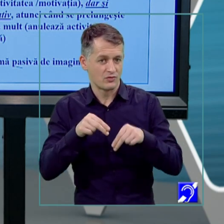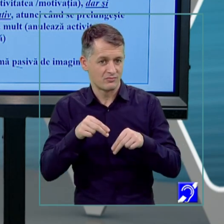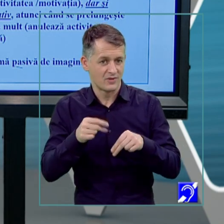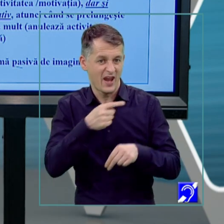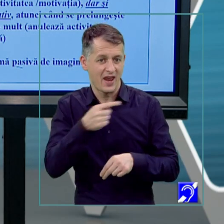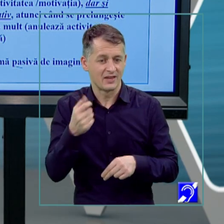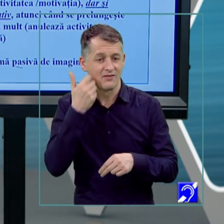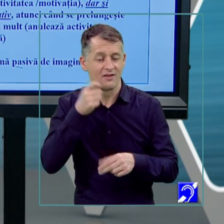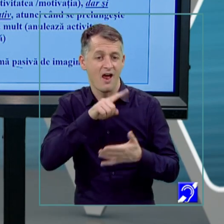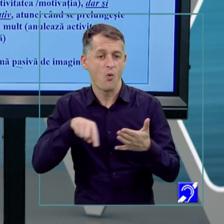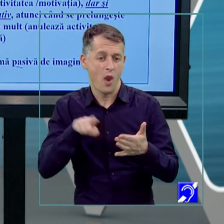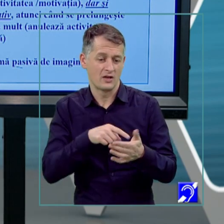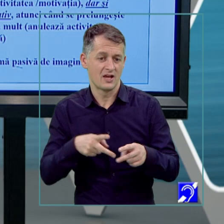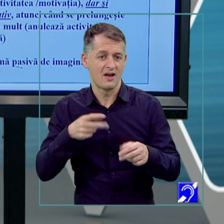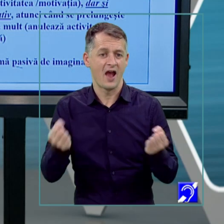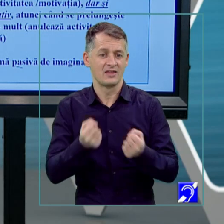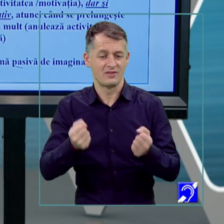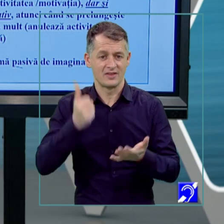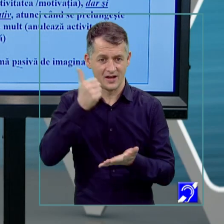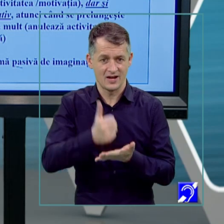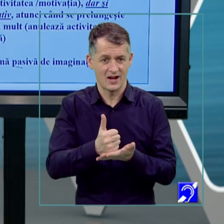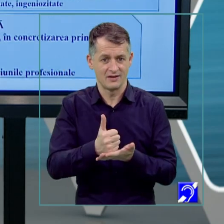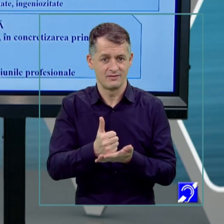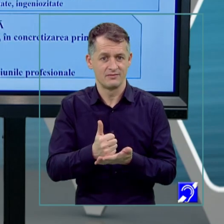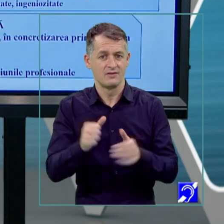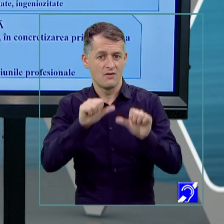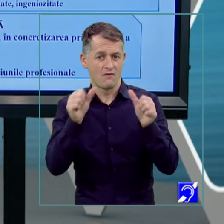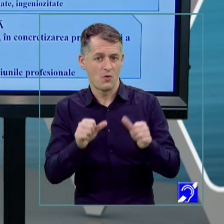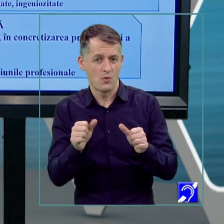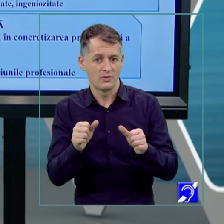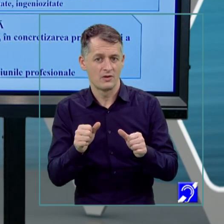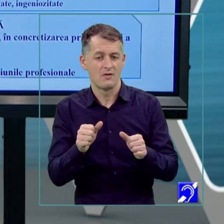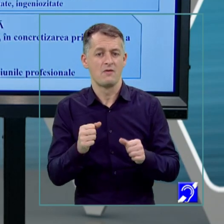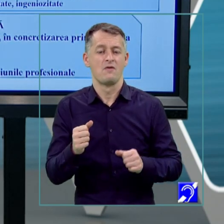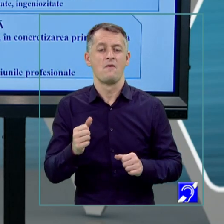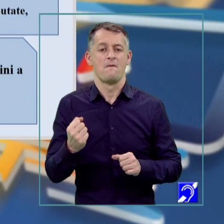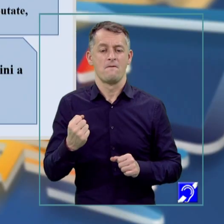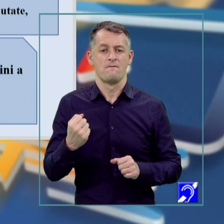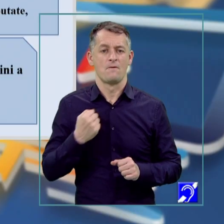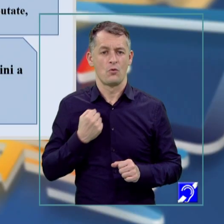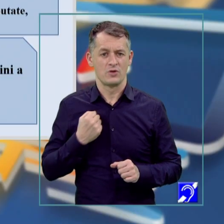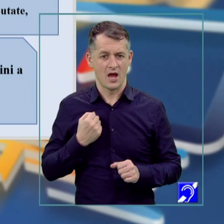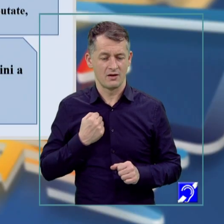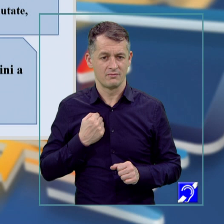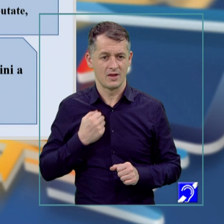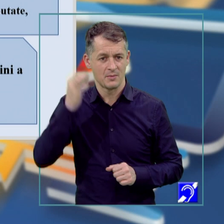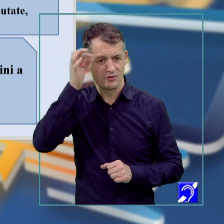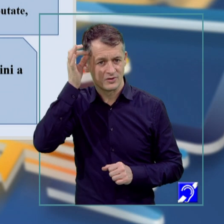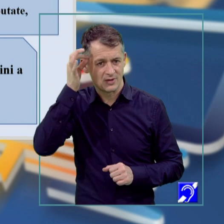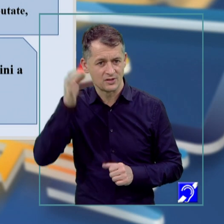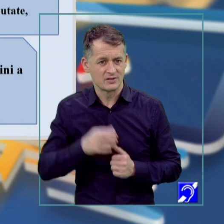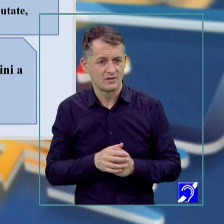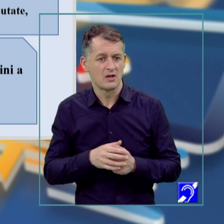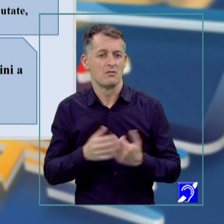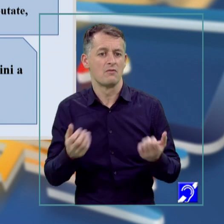când anulează activitatea reală. Formele voluntare de imaginație sunt toate forme active. Forma